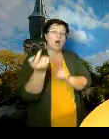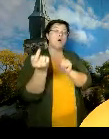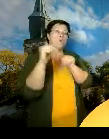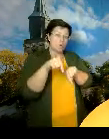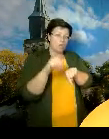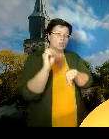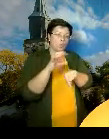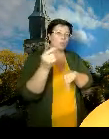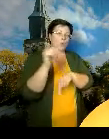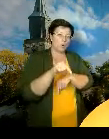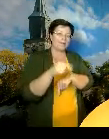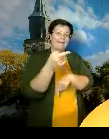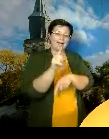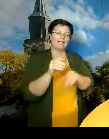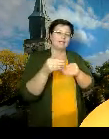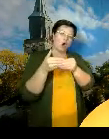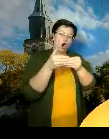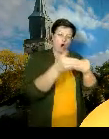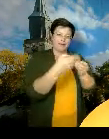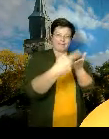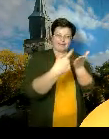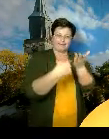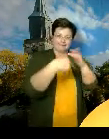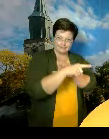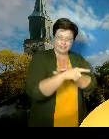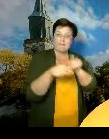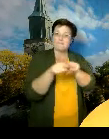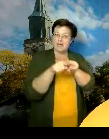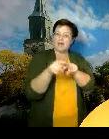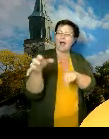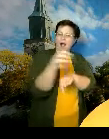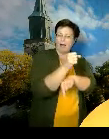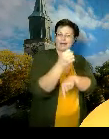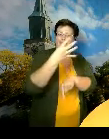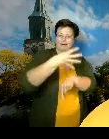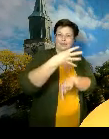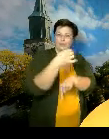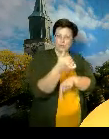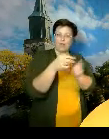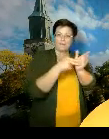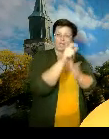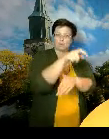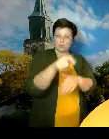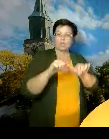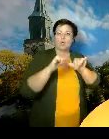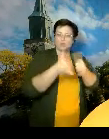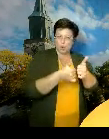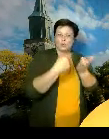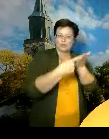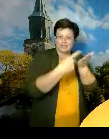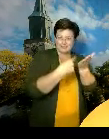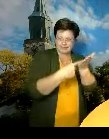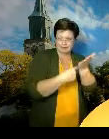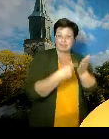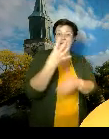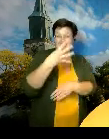melkein kaikki testattiin sitten tuosta 49 matkustajasta 43 testattiin.